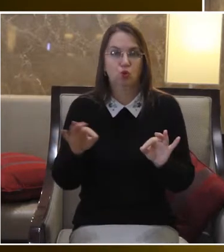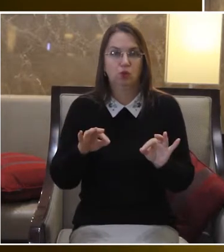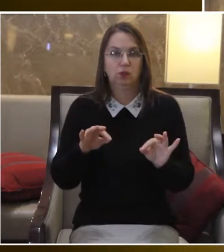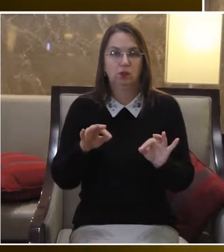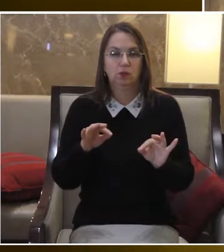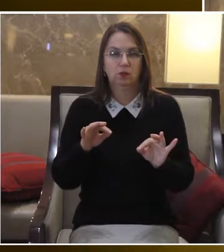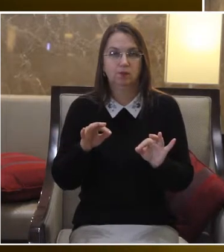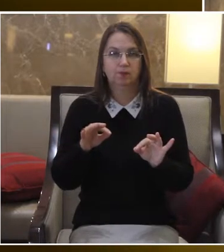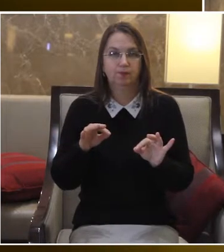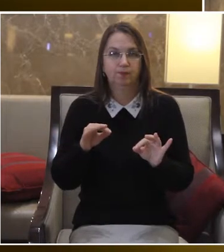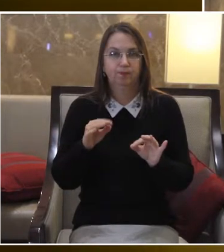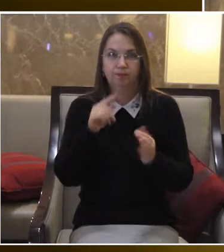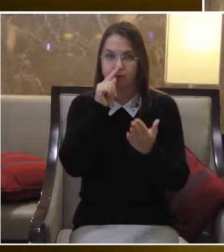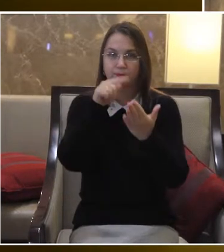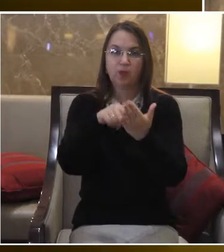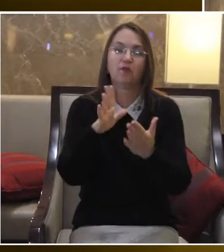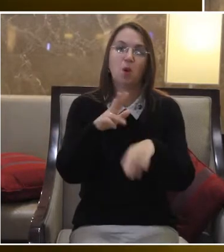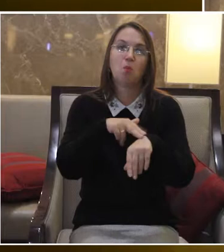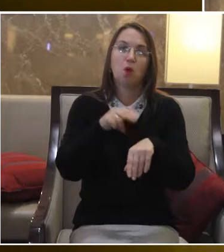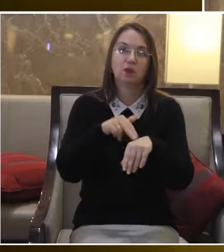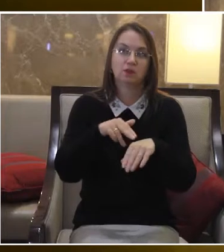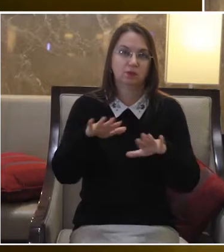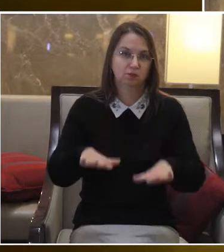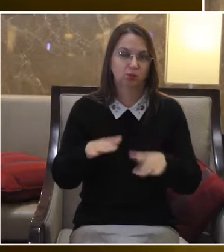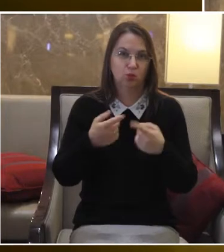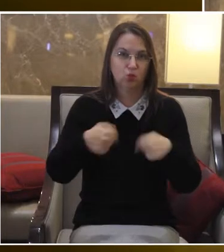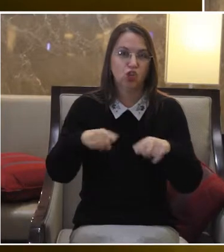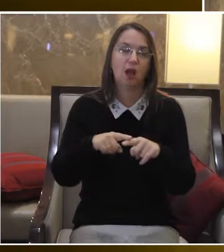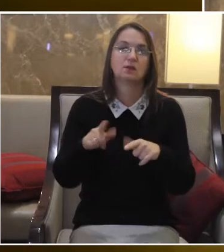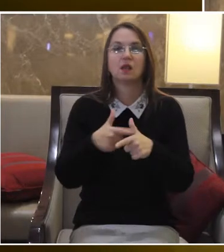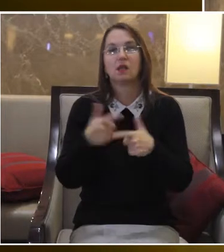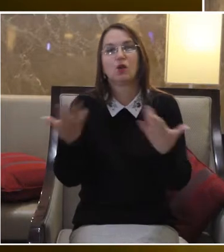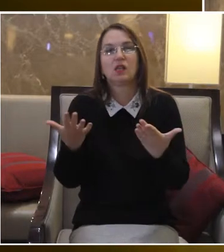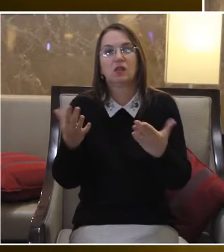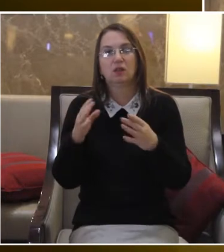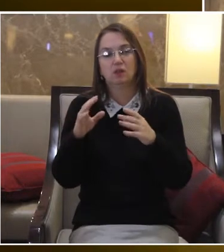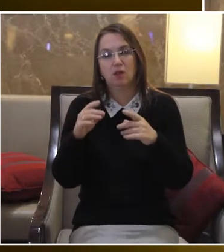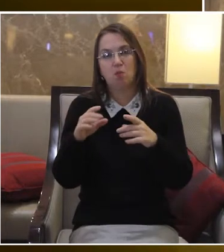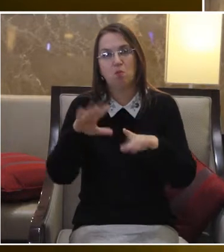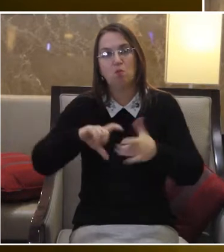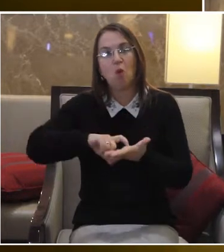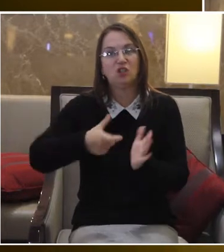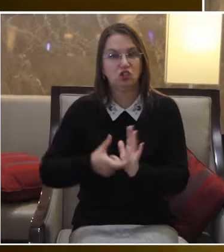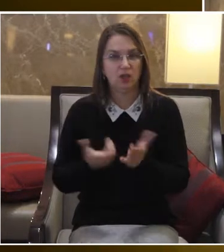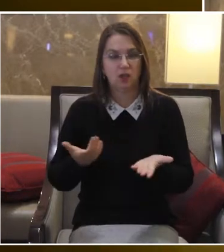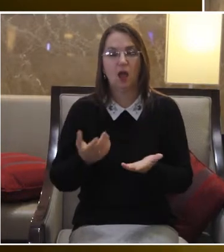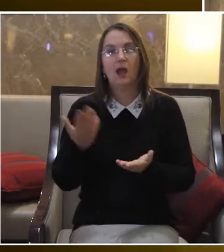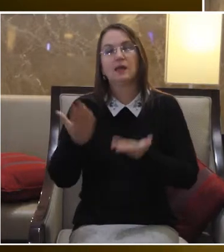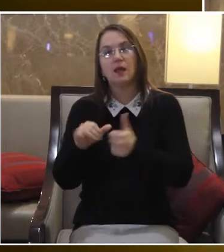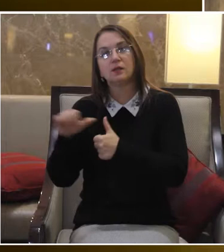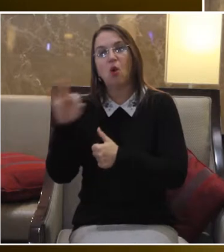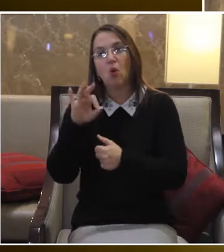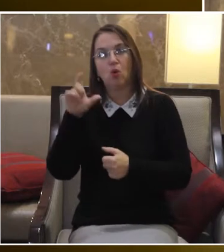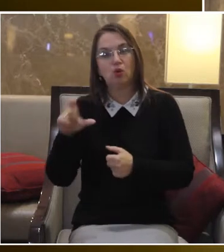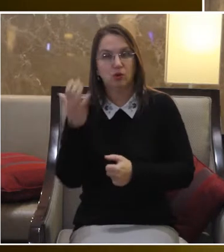доступності, доступності в ті самі поліцейські участки або інші приміщення Якщо ми будемо